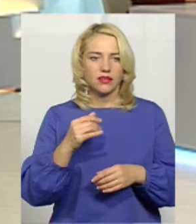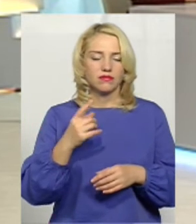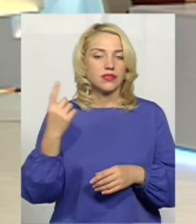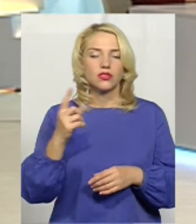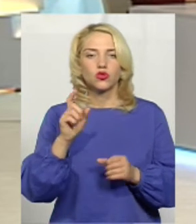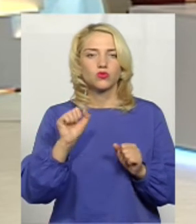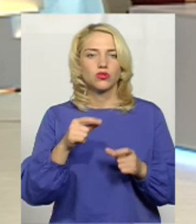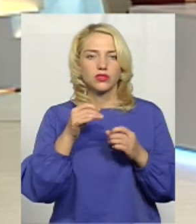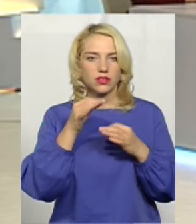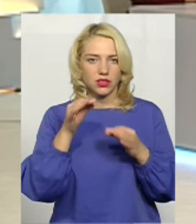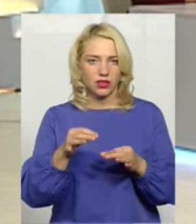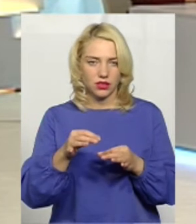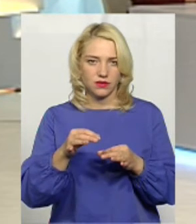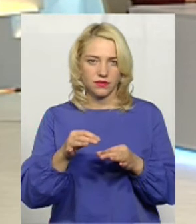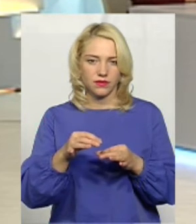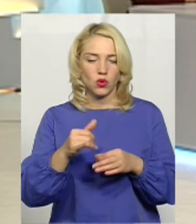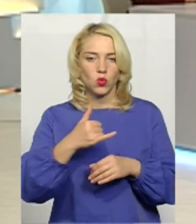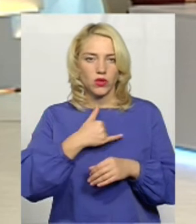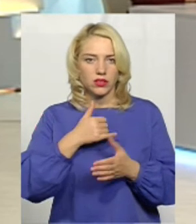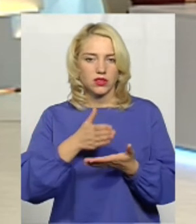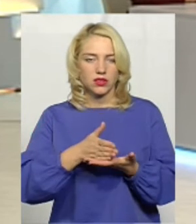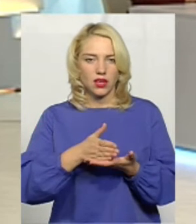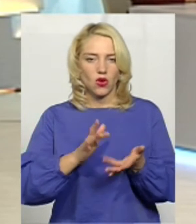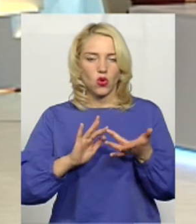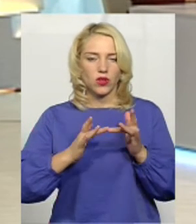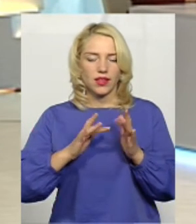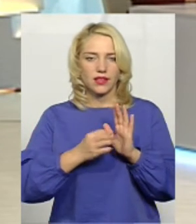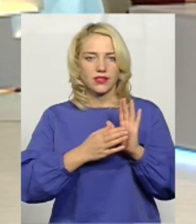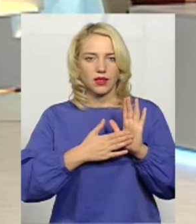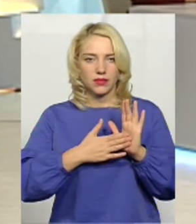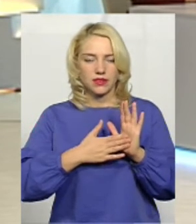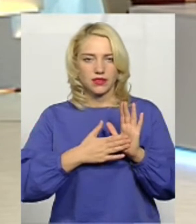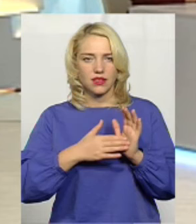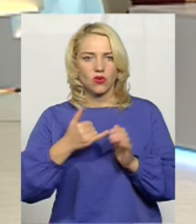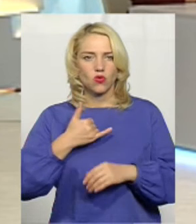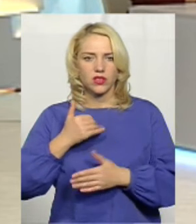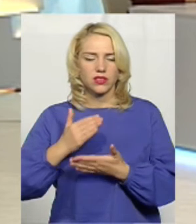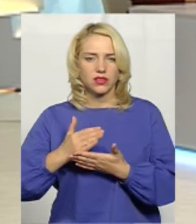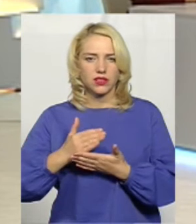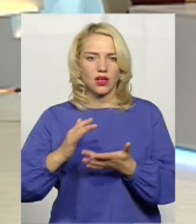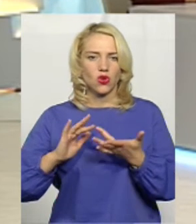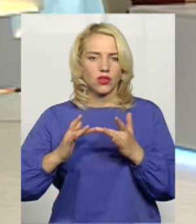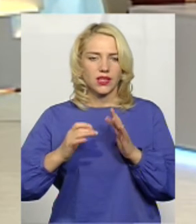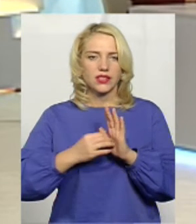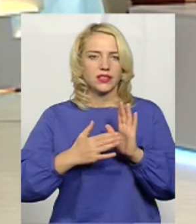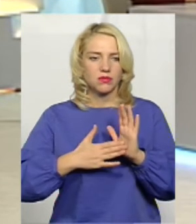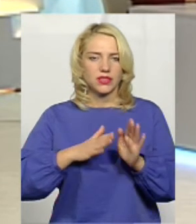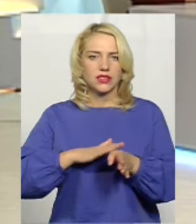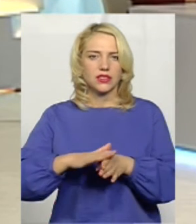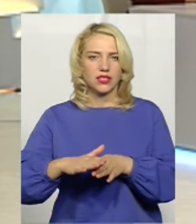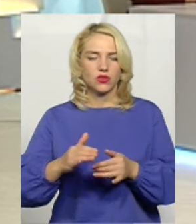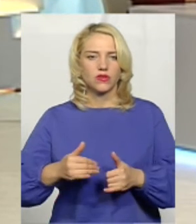у нас є онлайн-запис, і онлайн-запис здійснювався